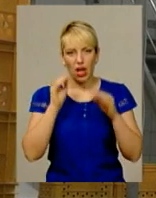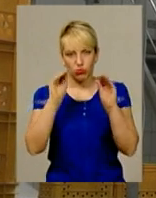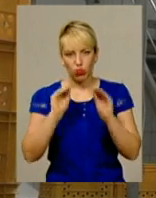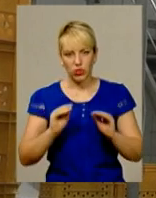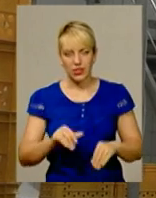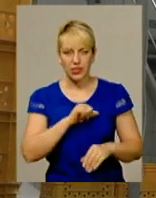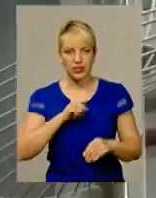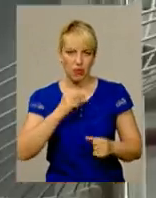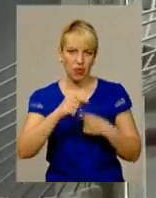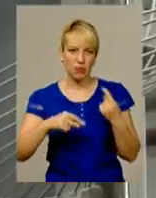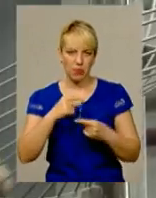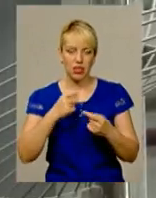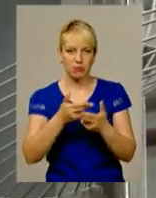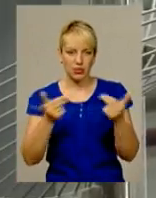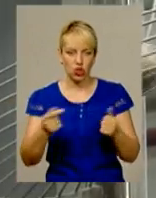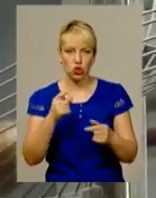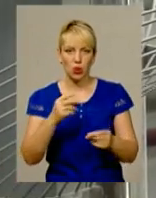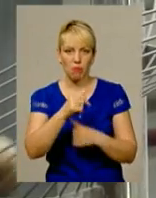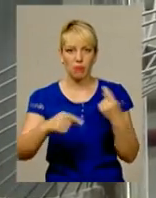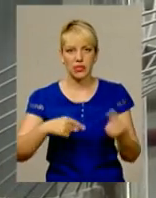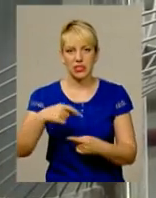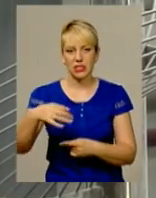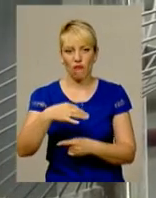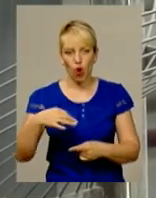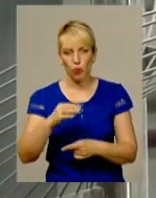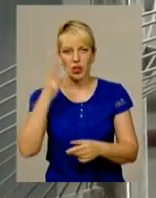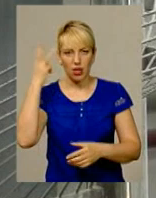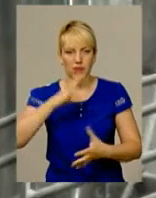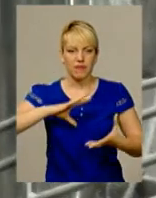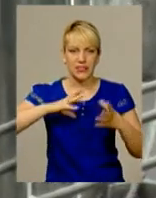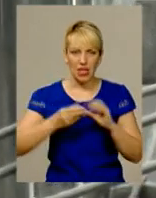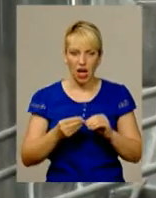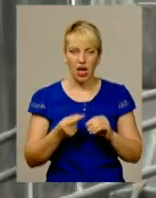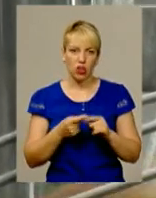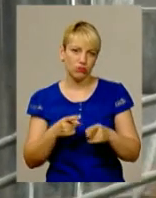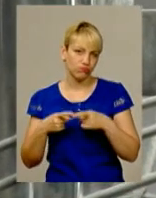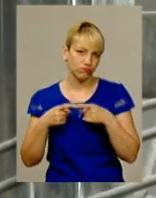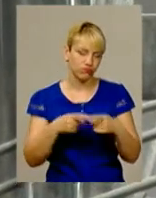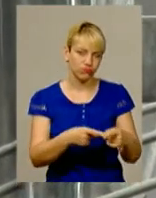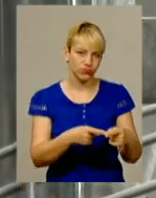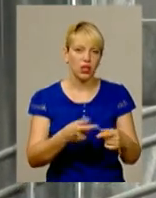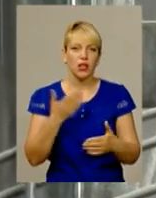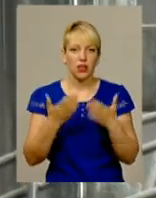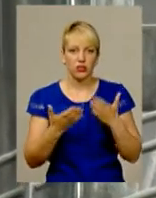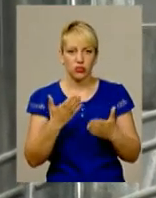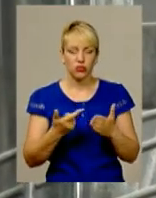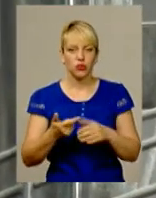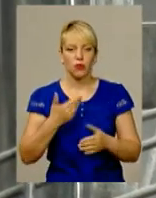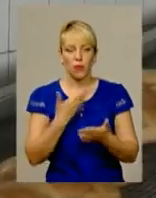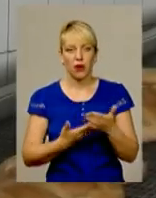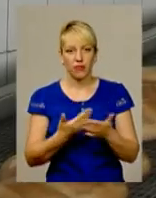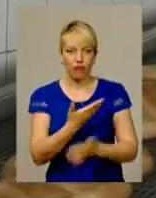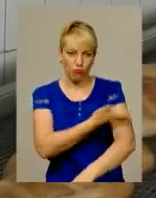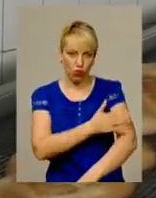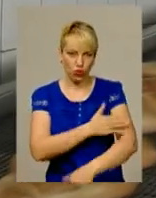самі підприємці зізнаються, бізнес в області, як і на Хмельниччині загалом, загнали у глухий кут. Якщо, до прикладу, у сусідній